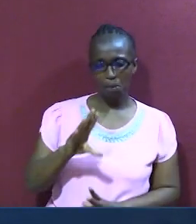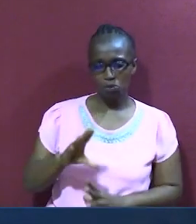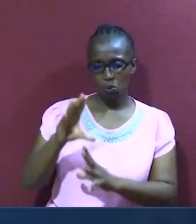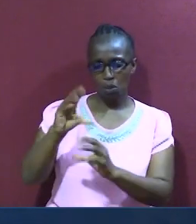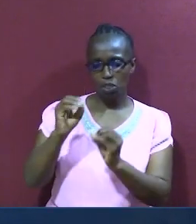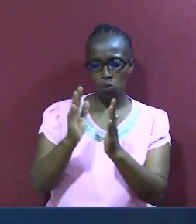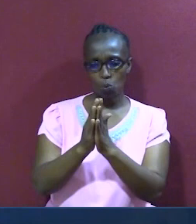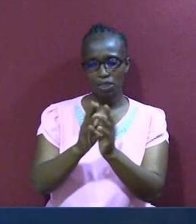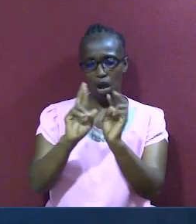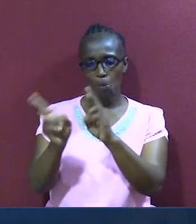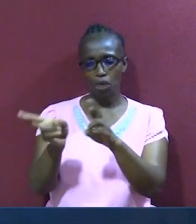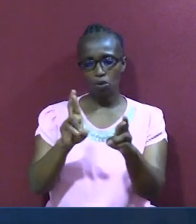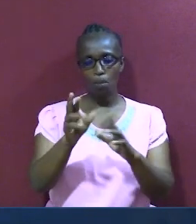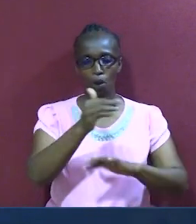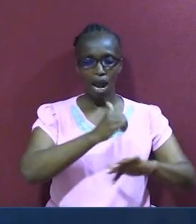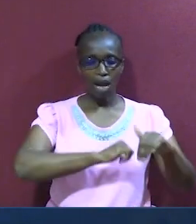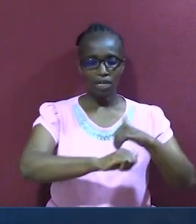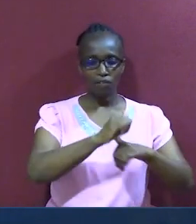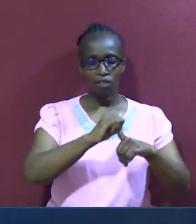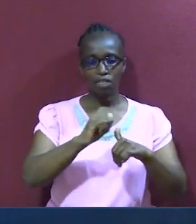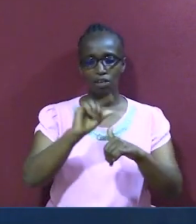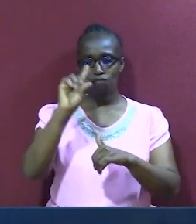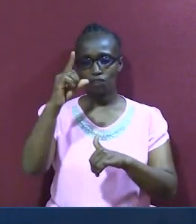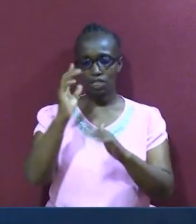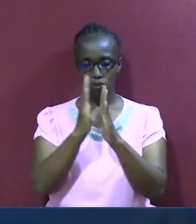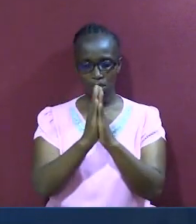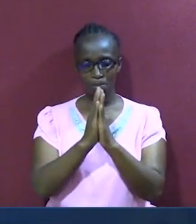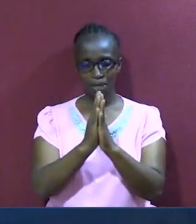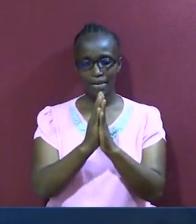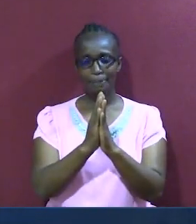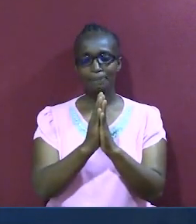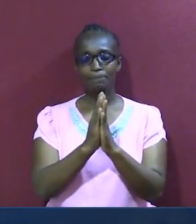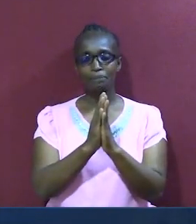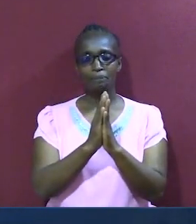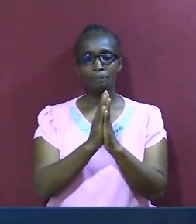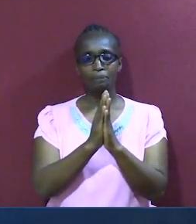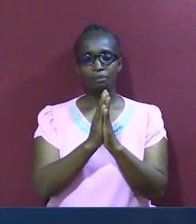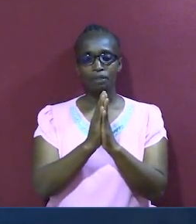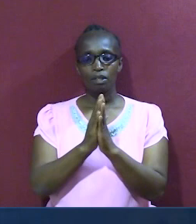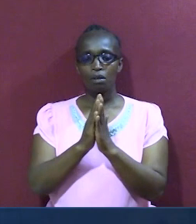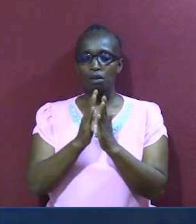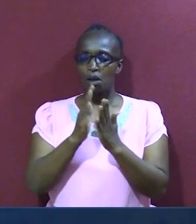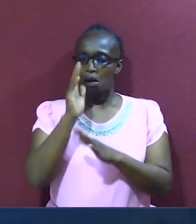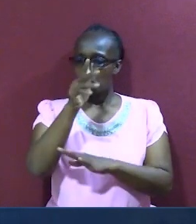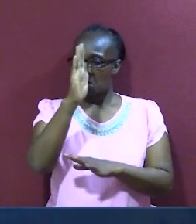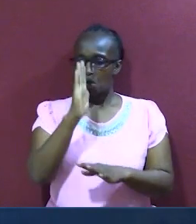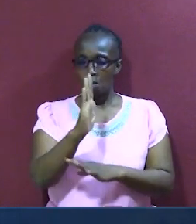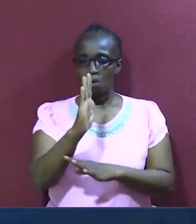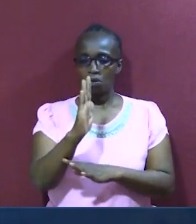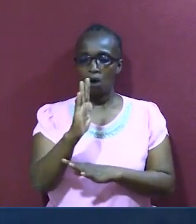siku ya leo. Kwa hivo, tuwanze na maombi. Mtakatifu, Mtakatifu mungu wajabu,